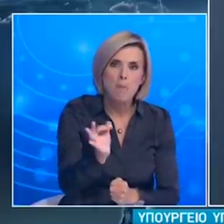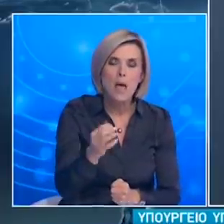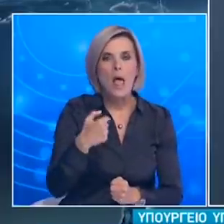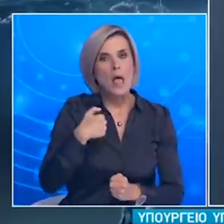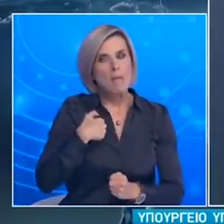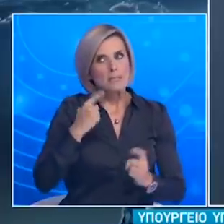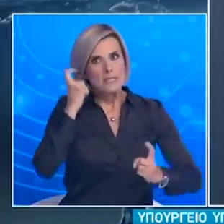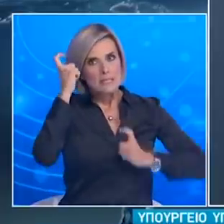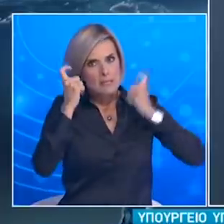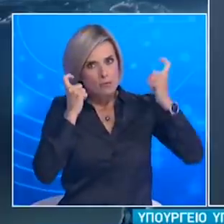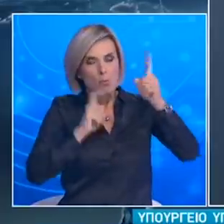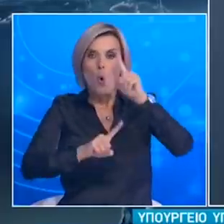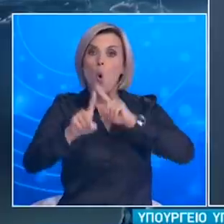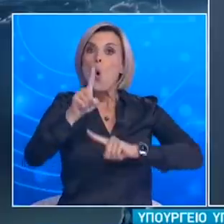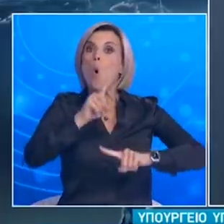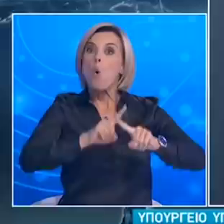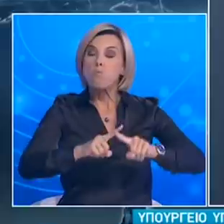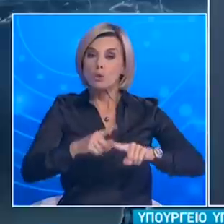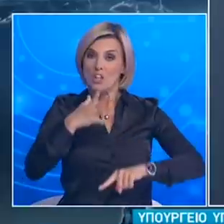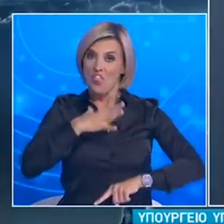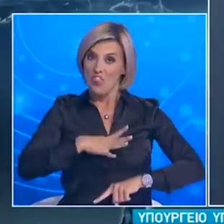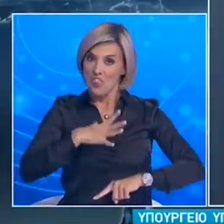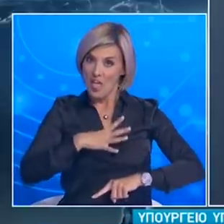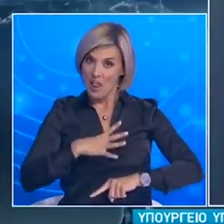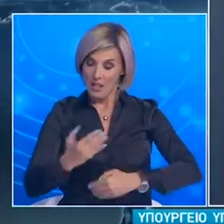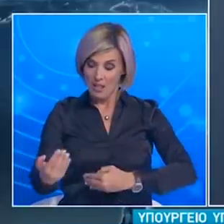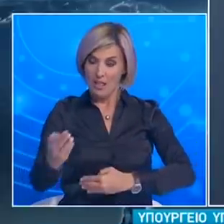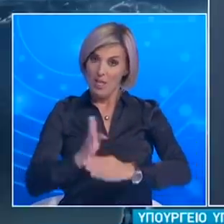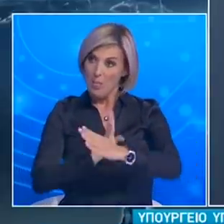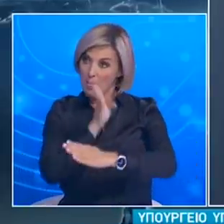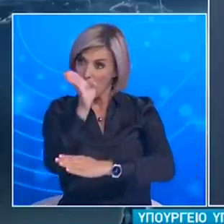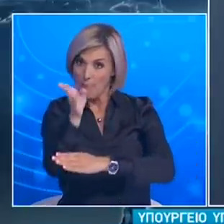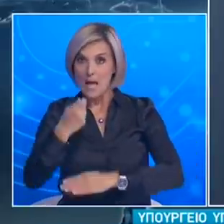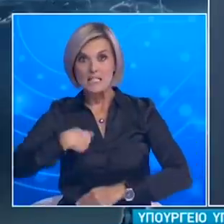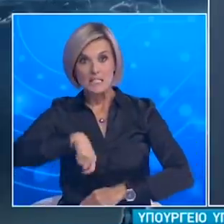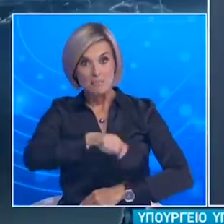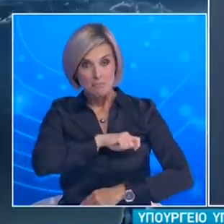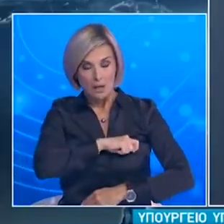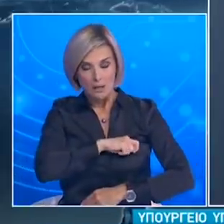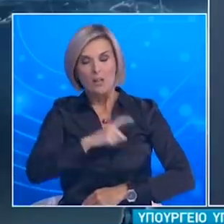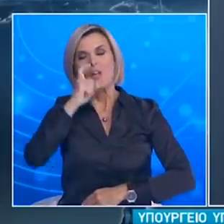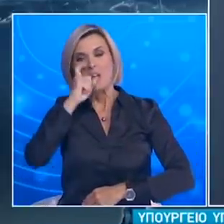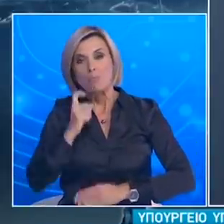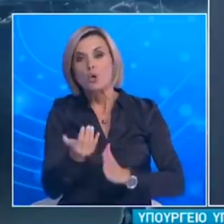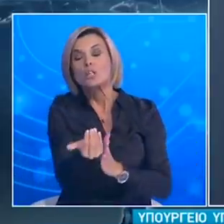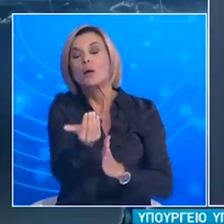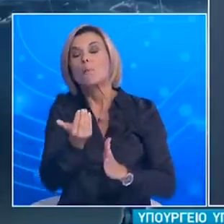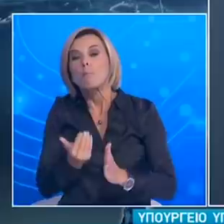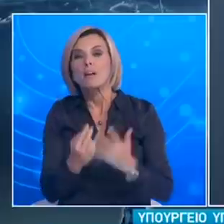από τους ταξιδιώτες με μόνιμη κατοικία ή πρόσφατη επίσκεψη στη χώρα αυτή ξεκινώντας μάλιστα από τις 17 Αυγούστου.